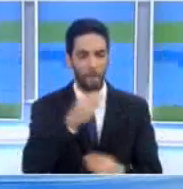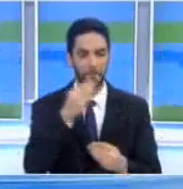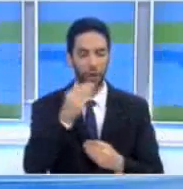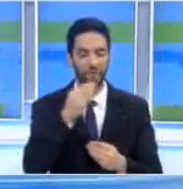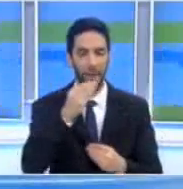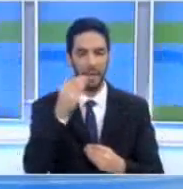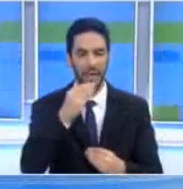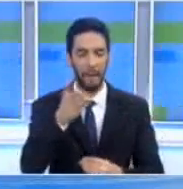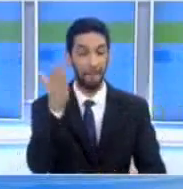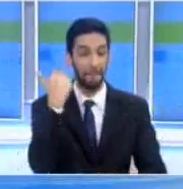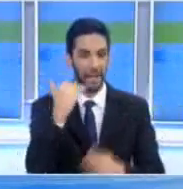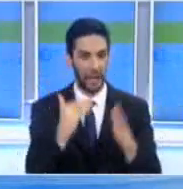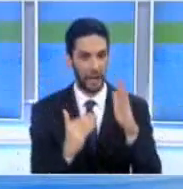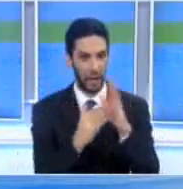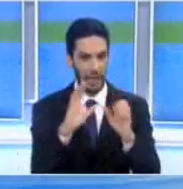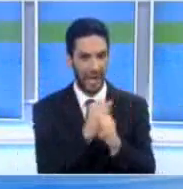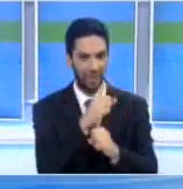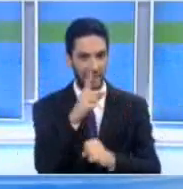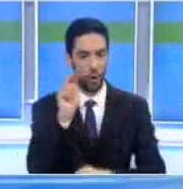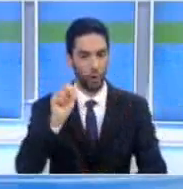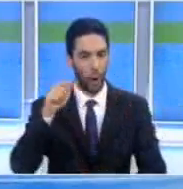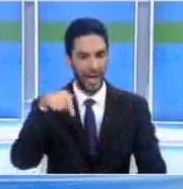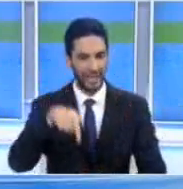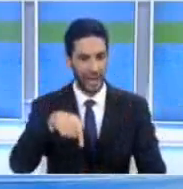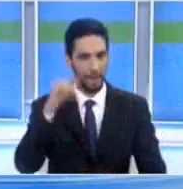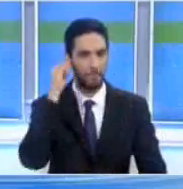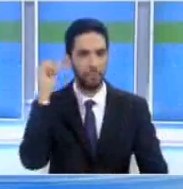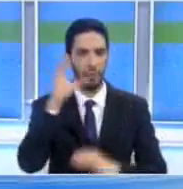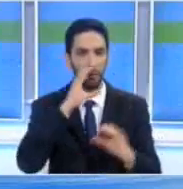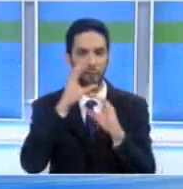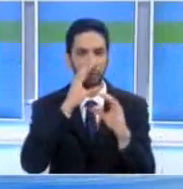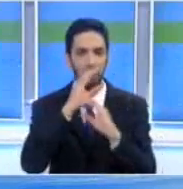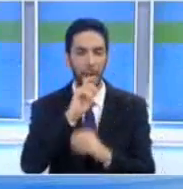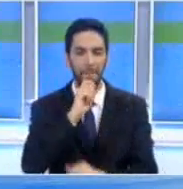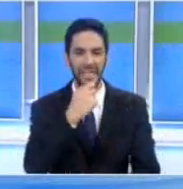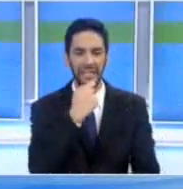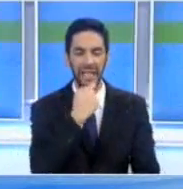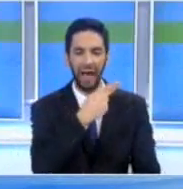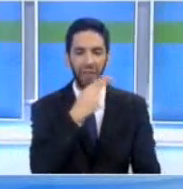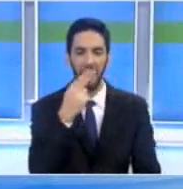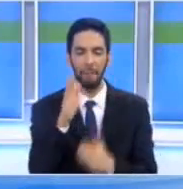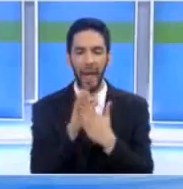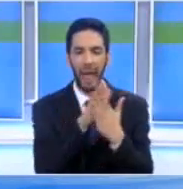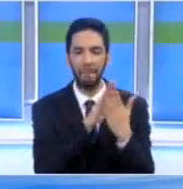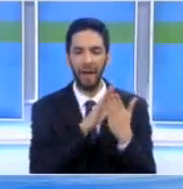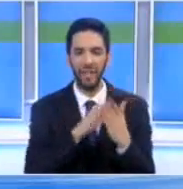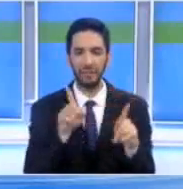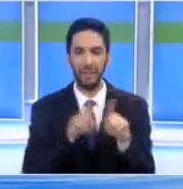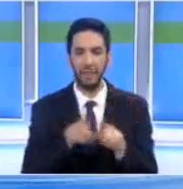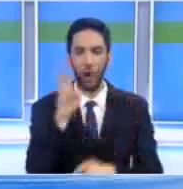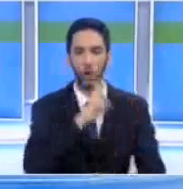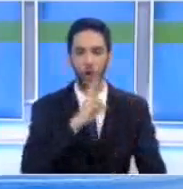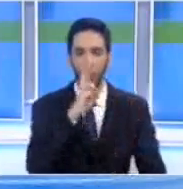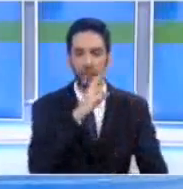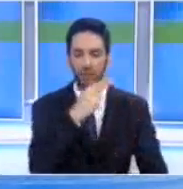Ο πρώην στενός συνεργάτης του Αμερικανού πρόεδρου αναγκάστηκε να παραιτηθεί διότι δεν είπε την αλήθεια σχετικά με απευθείας επαφές που